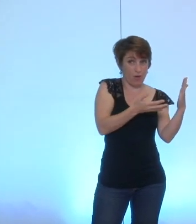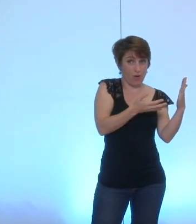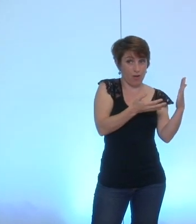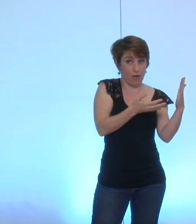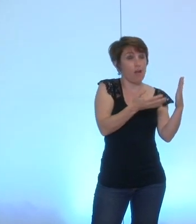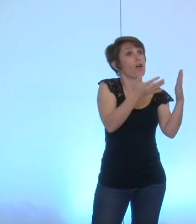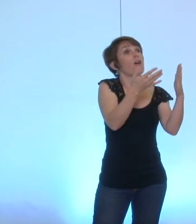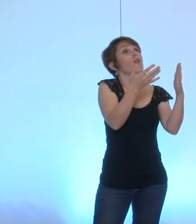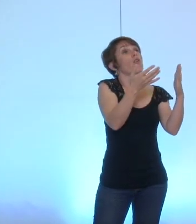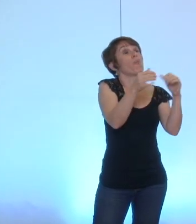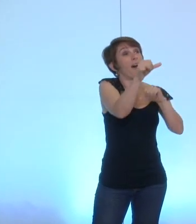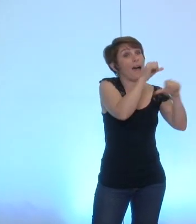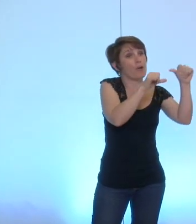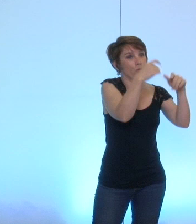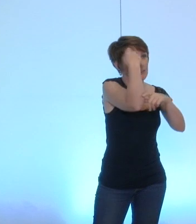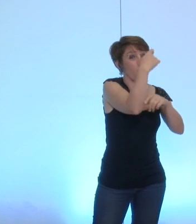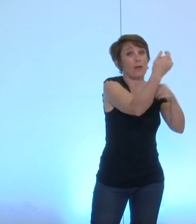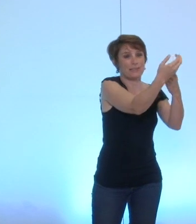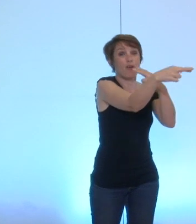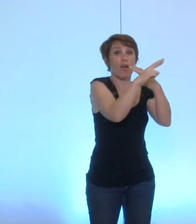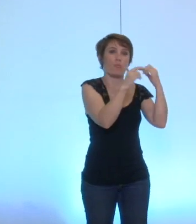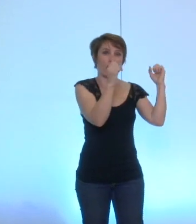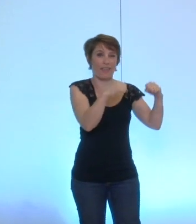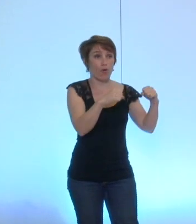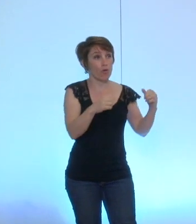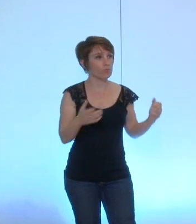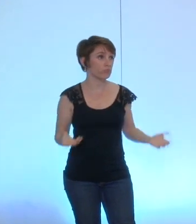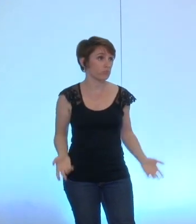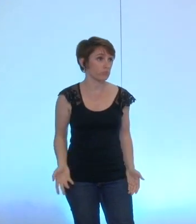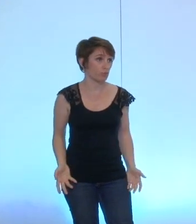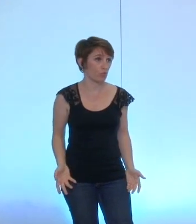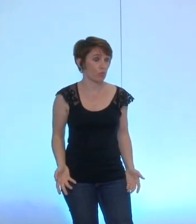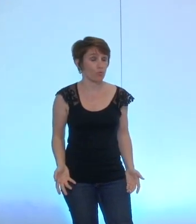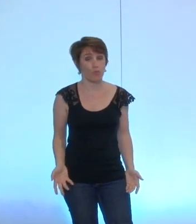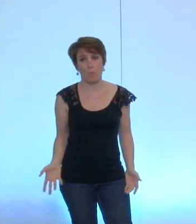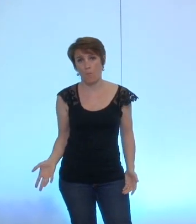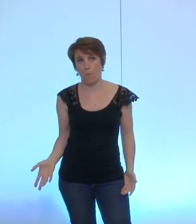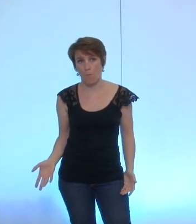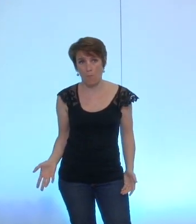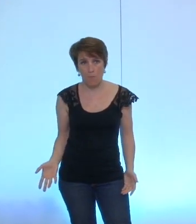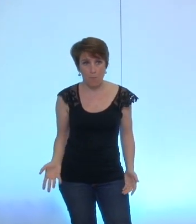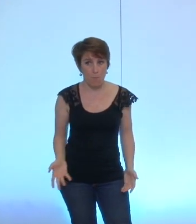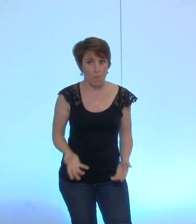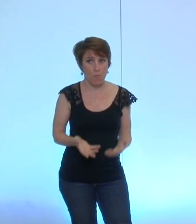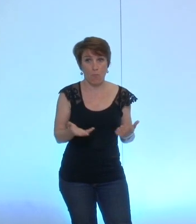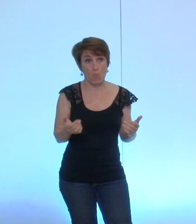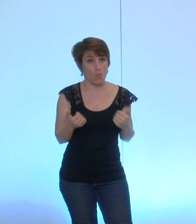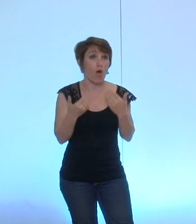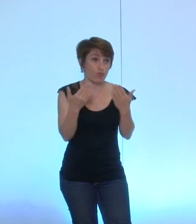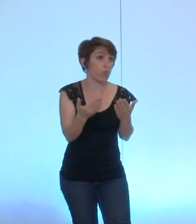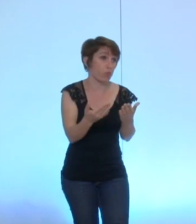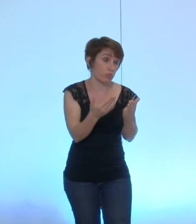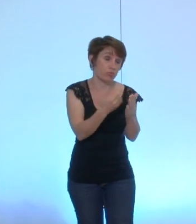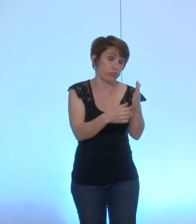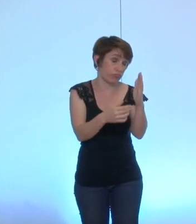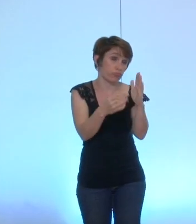du président voilà je propose effectivement d'amener et d'approuver cet amendement